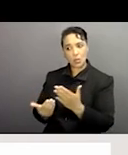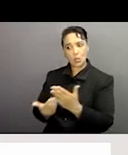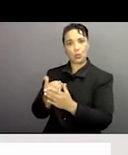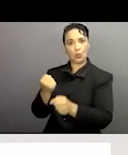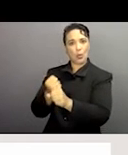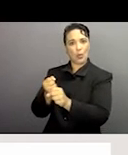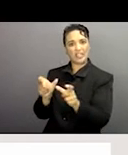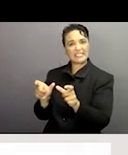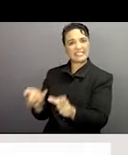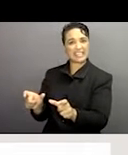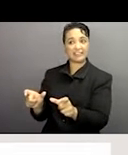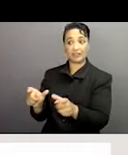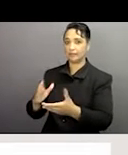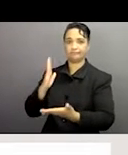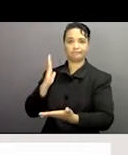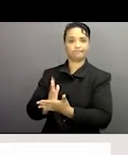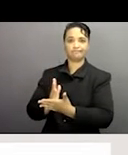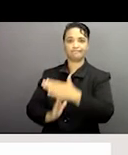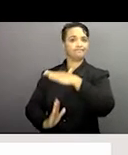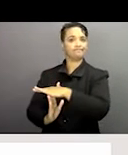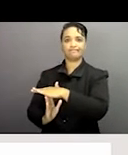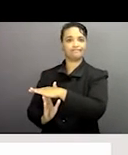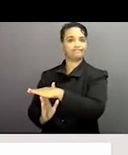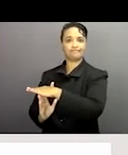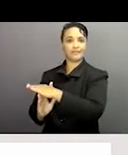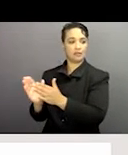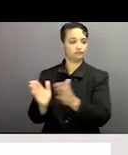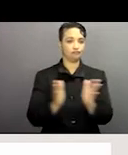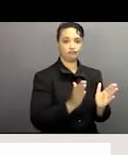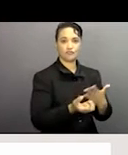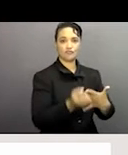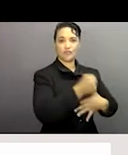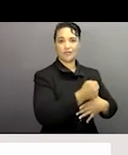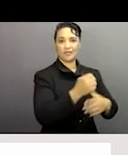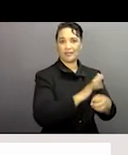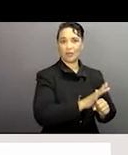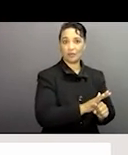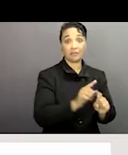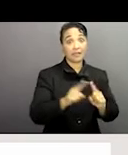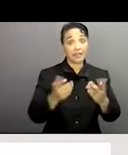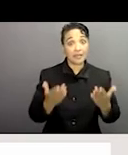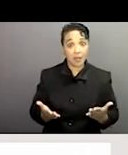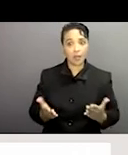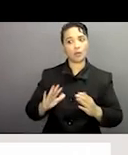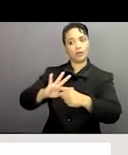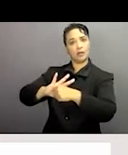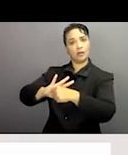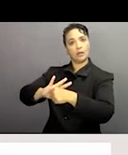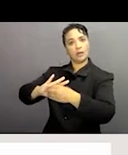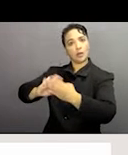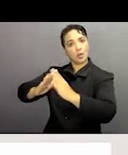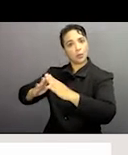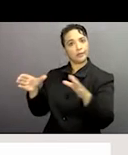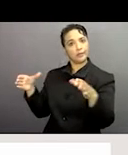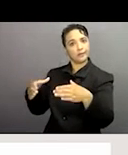fourni à l'esclavage moderne a été arrêté à un moment. Mais en même temps, la société civile a fait